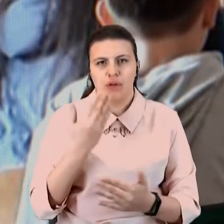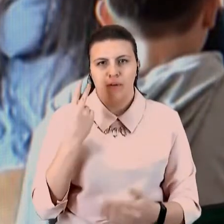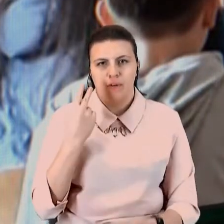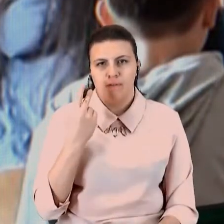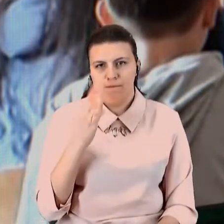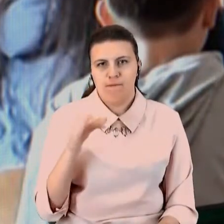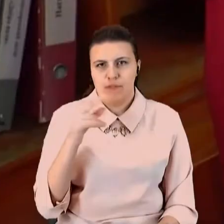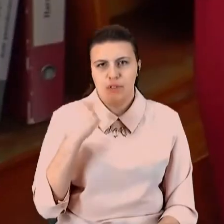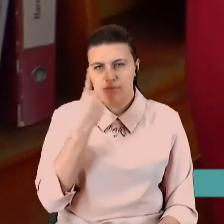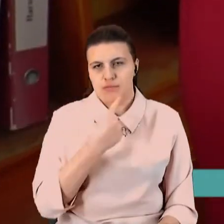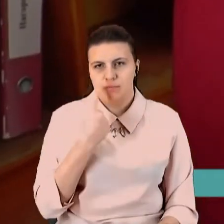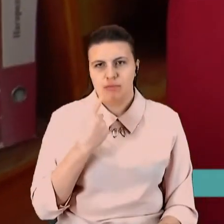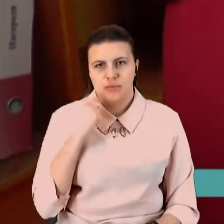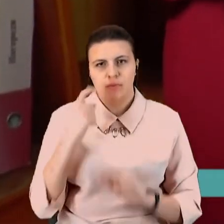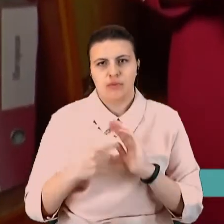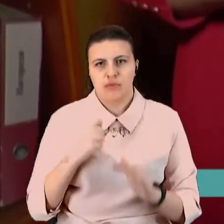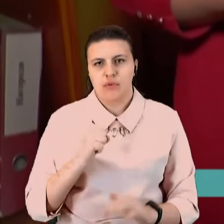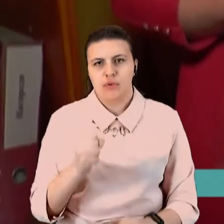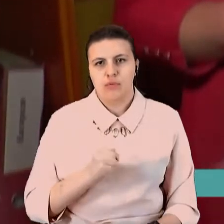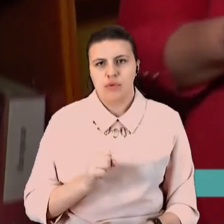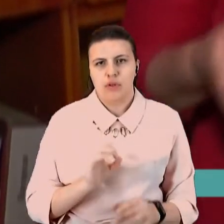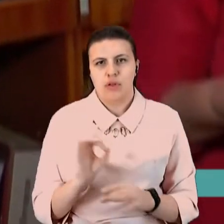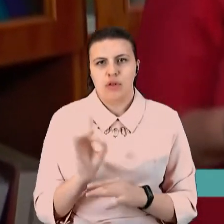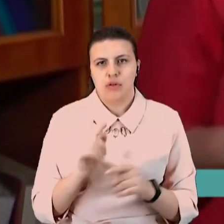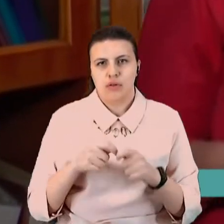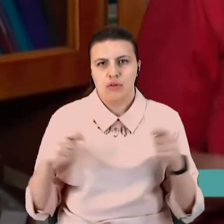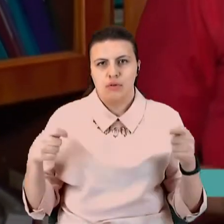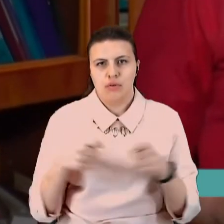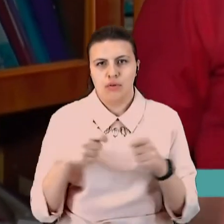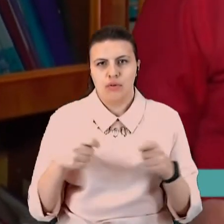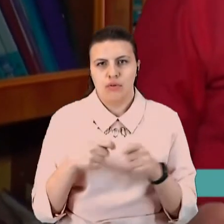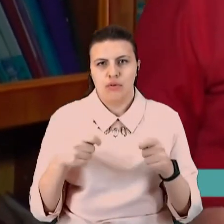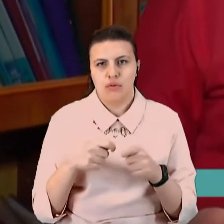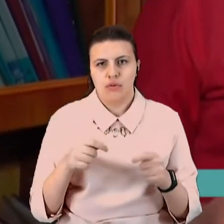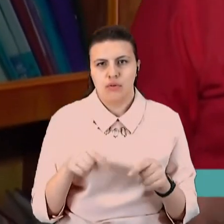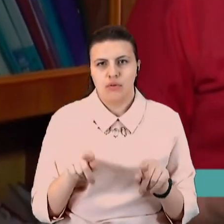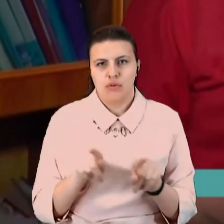кореспонденти. Регулюється, тому що тут стрічка дає можливість.